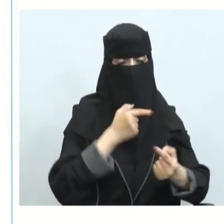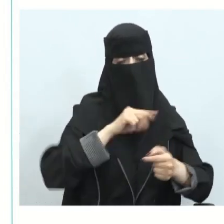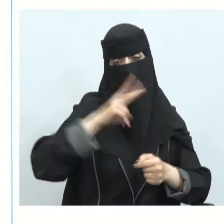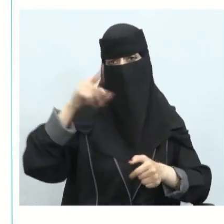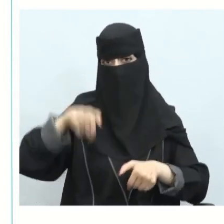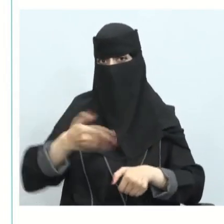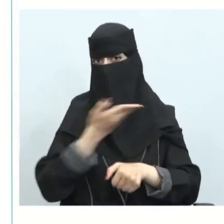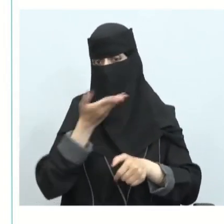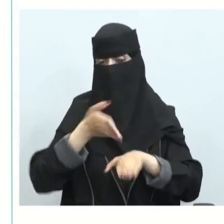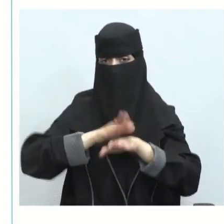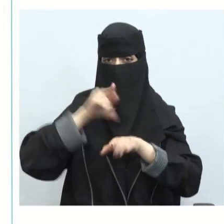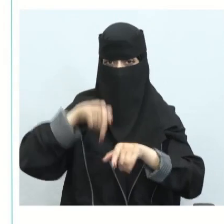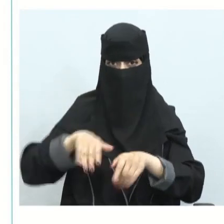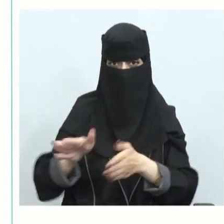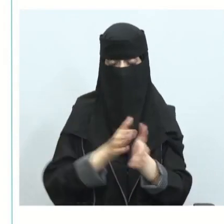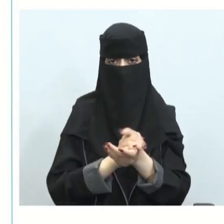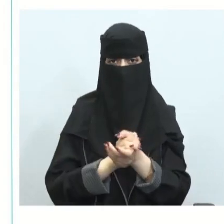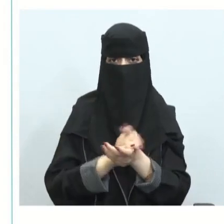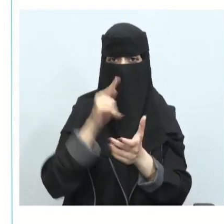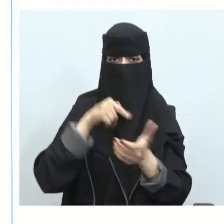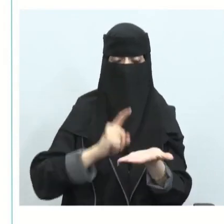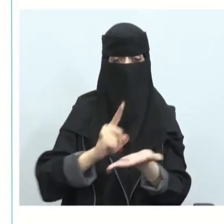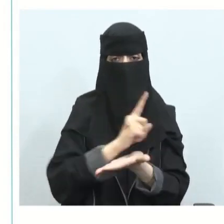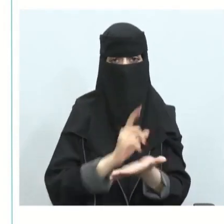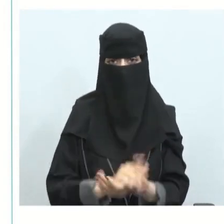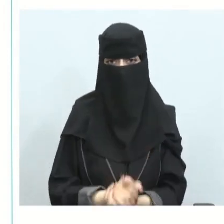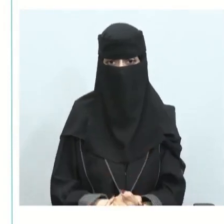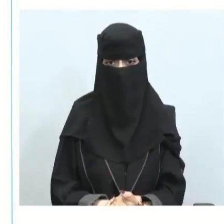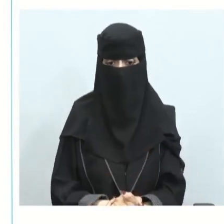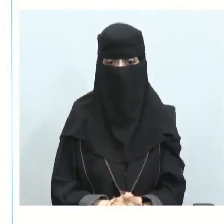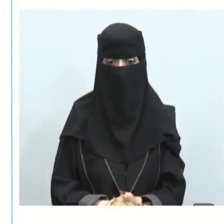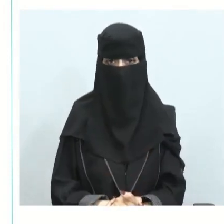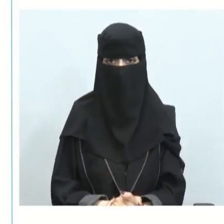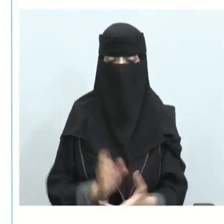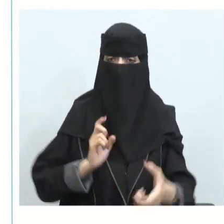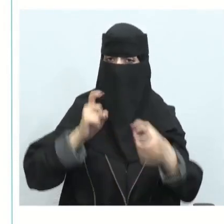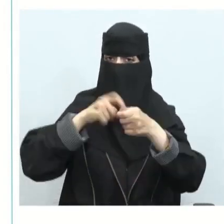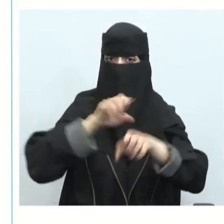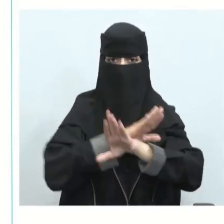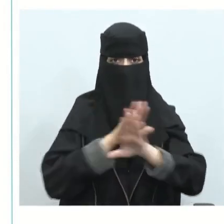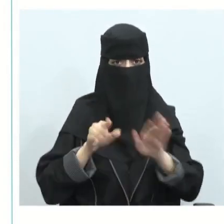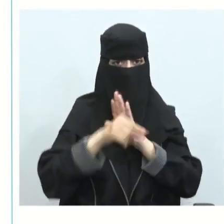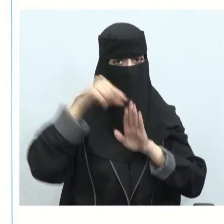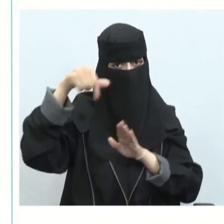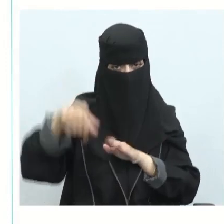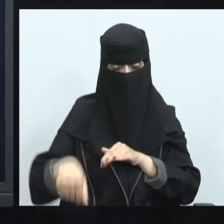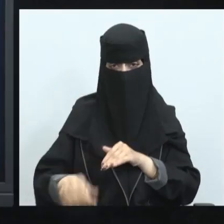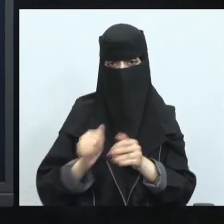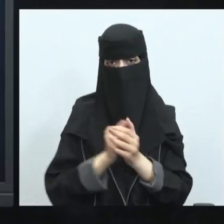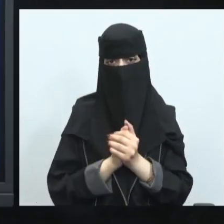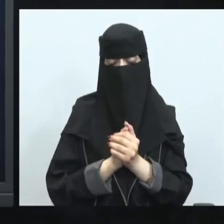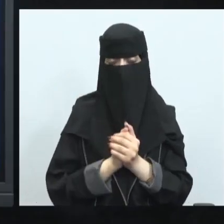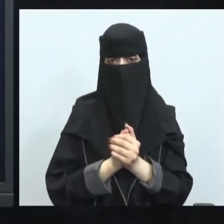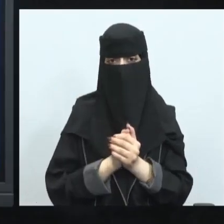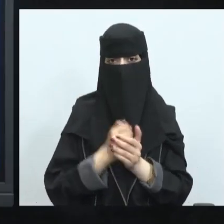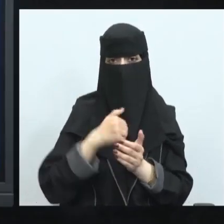تكون مؤثرة على البيئة إلى هنا أعزائي الطلاب نكون انتهينا من